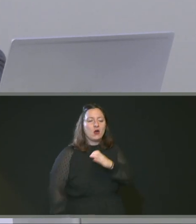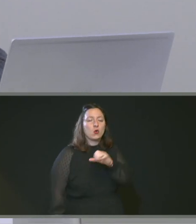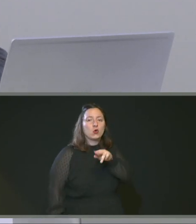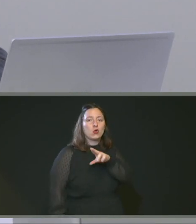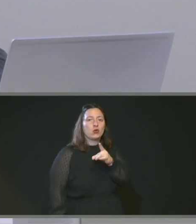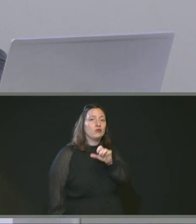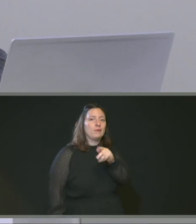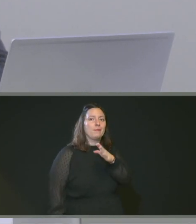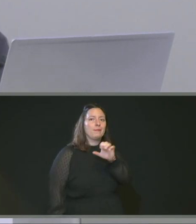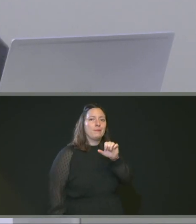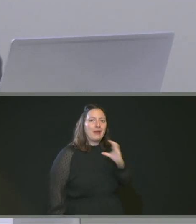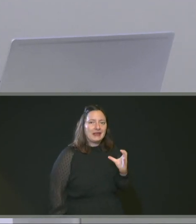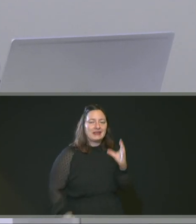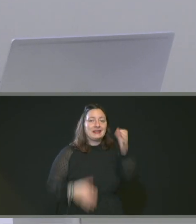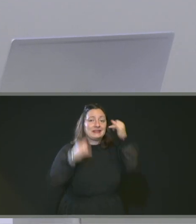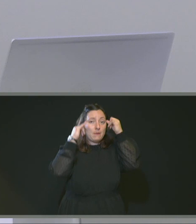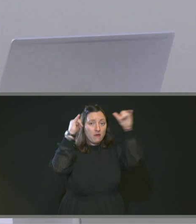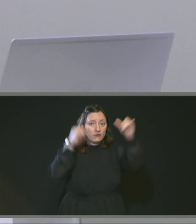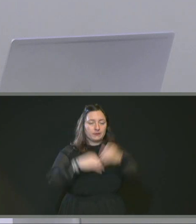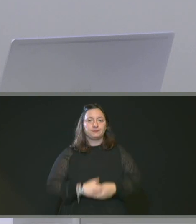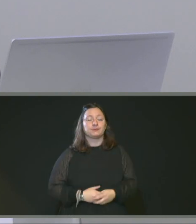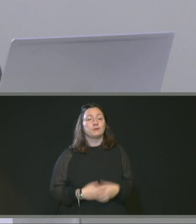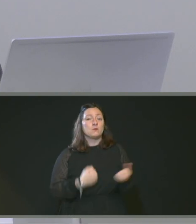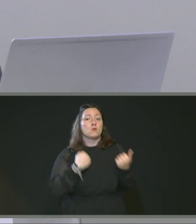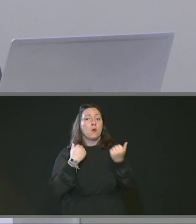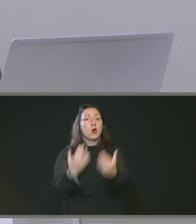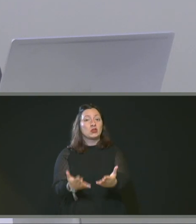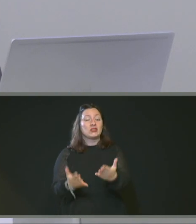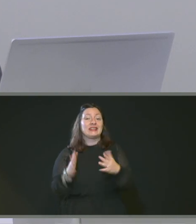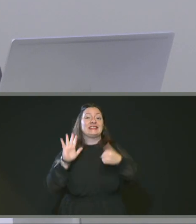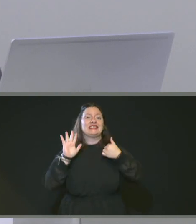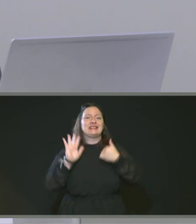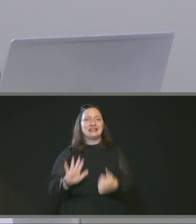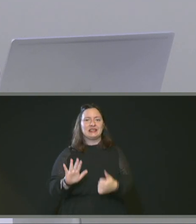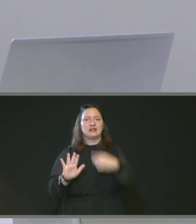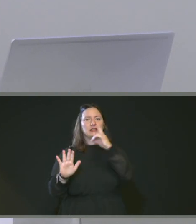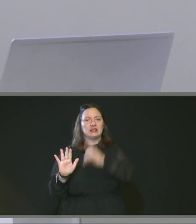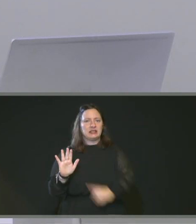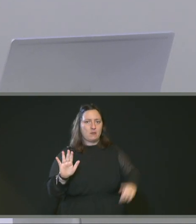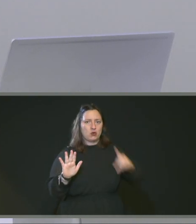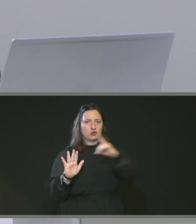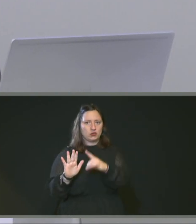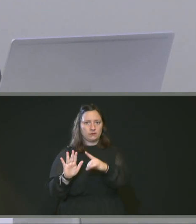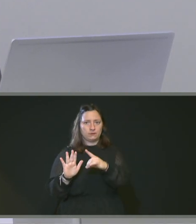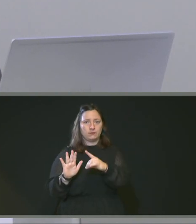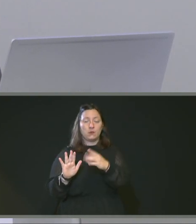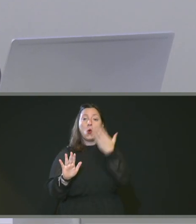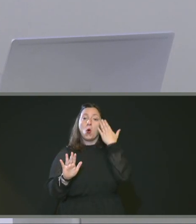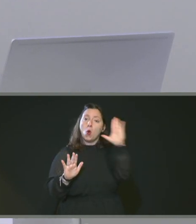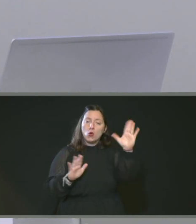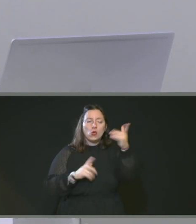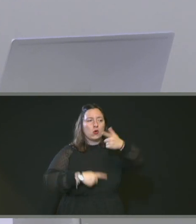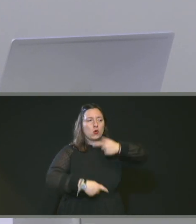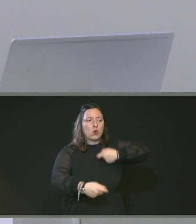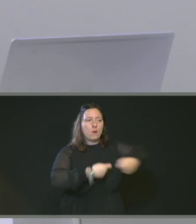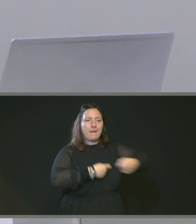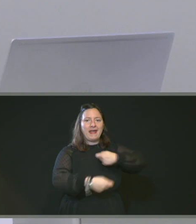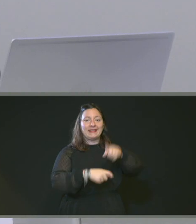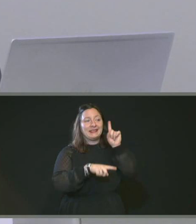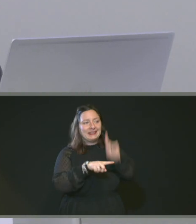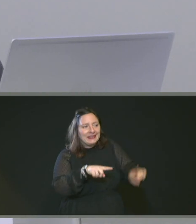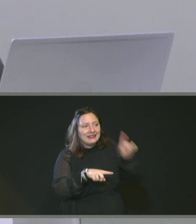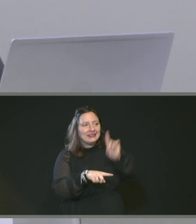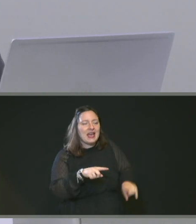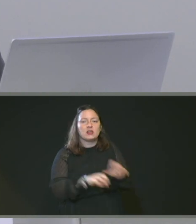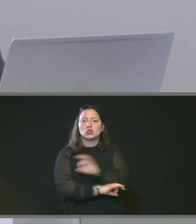Donc ce qu vous est proposé, c'est 6 dimanches aux autres commerces de détail au magasin non spécialisé, 7